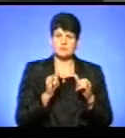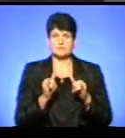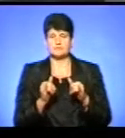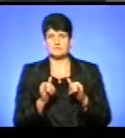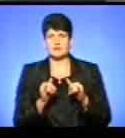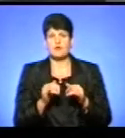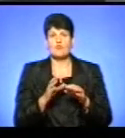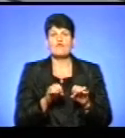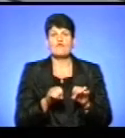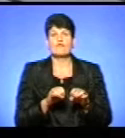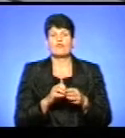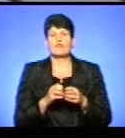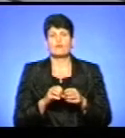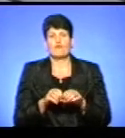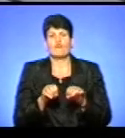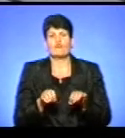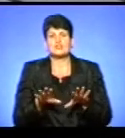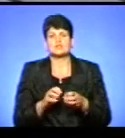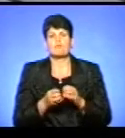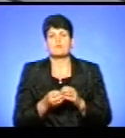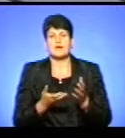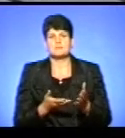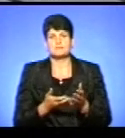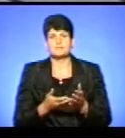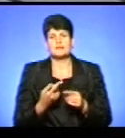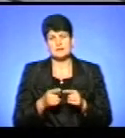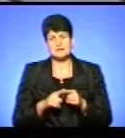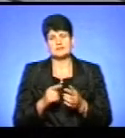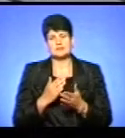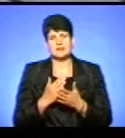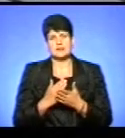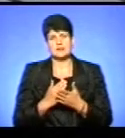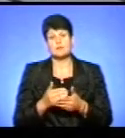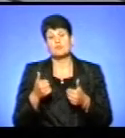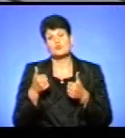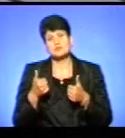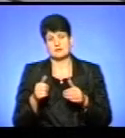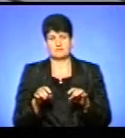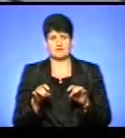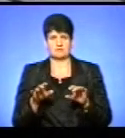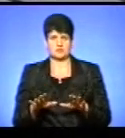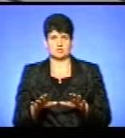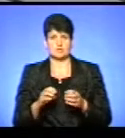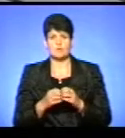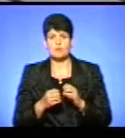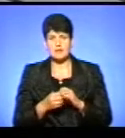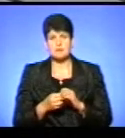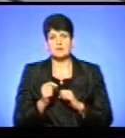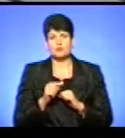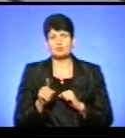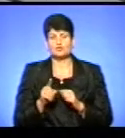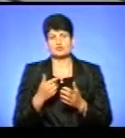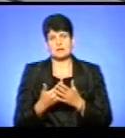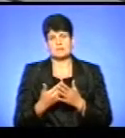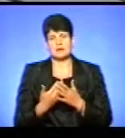Вирішення проблеми мафів. Я думаю, що це є, навпаки, позитивне вирішення проблеми, тому що, для